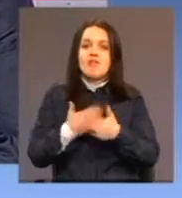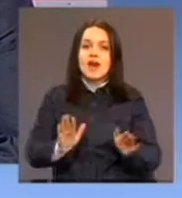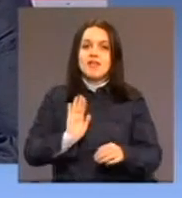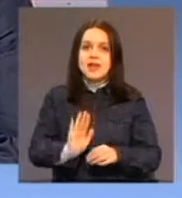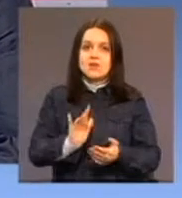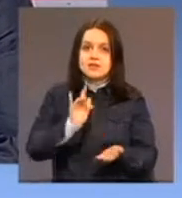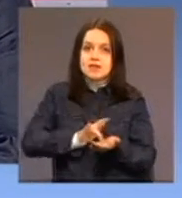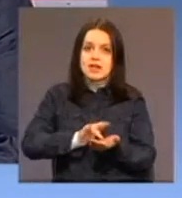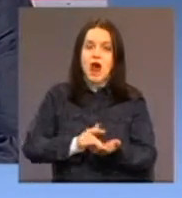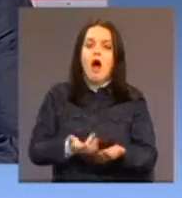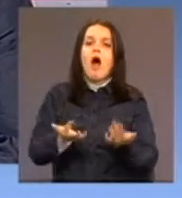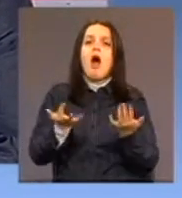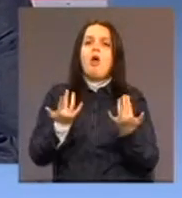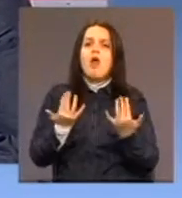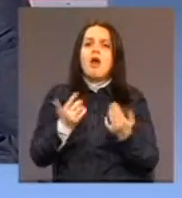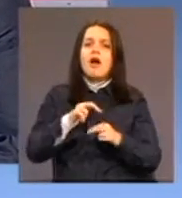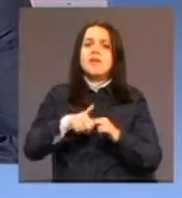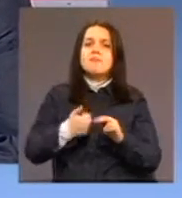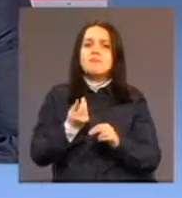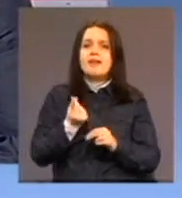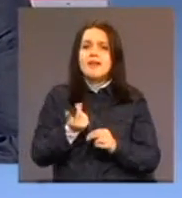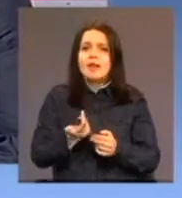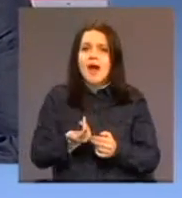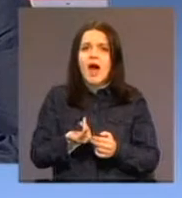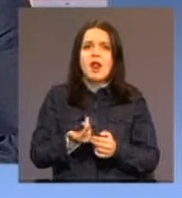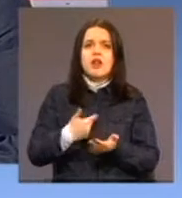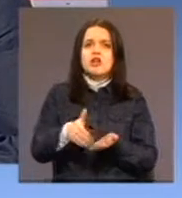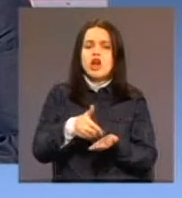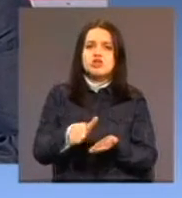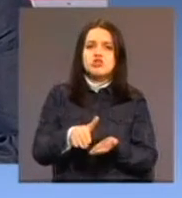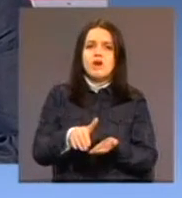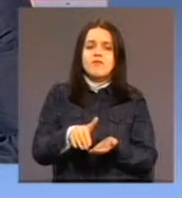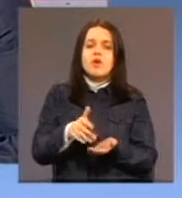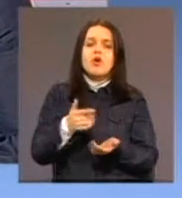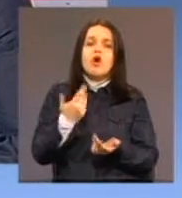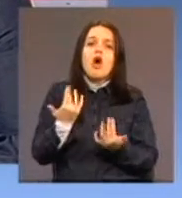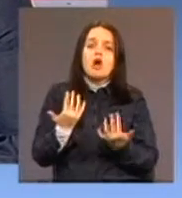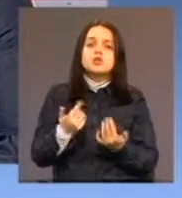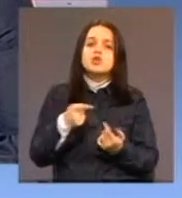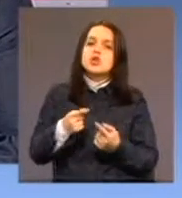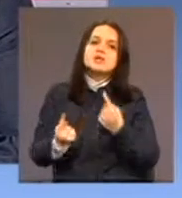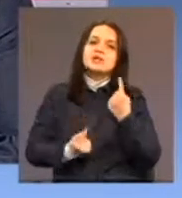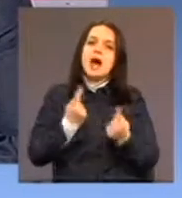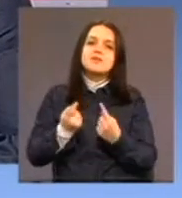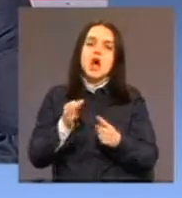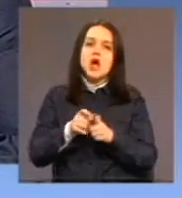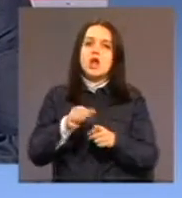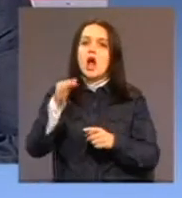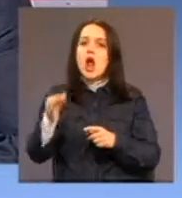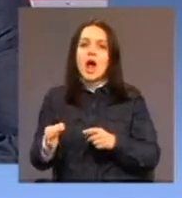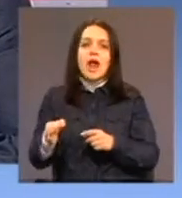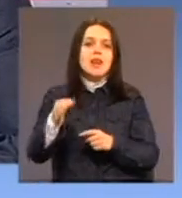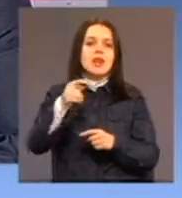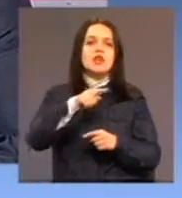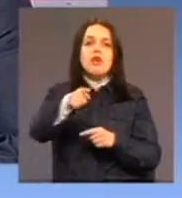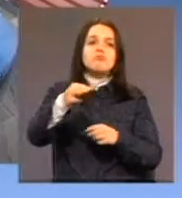kolika je materijalna ta neka troškovi, koliki su to, zavisi, mislim, od lokalne do lokalne zajednice